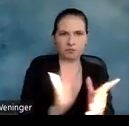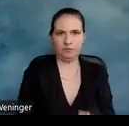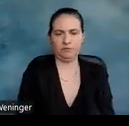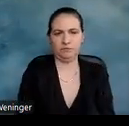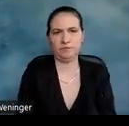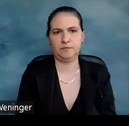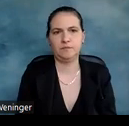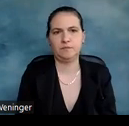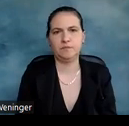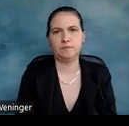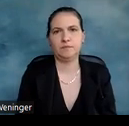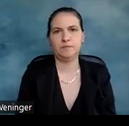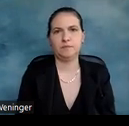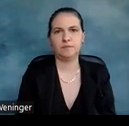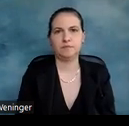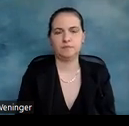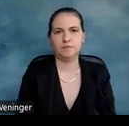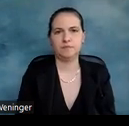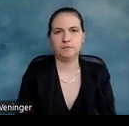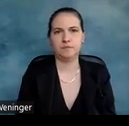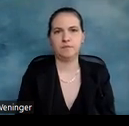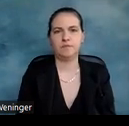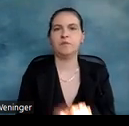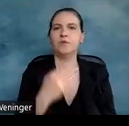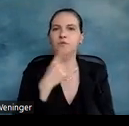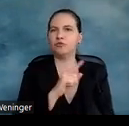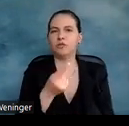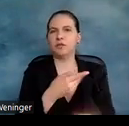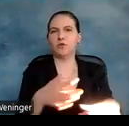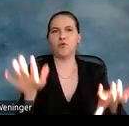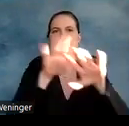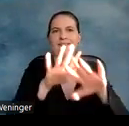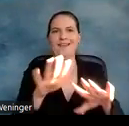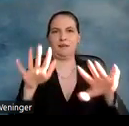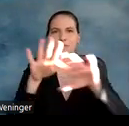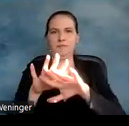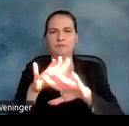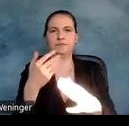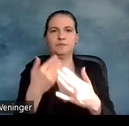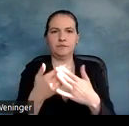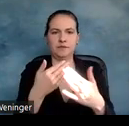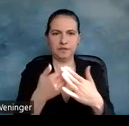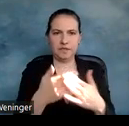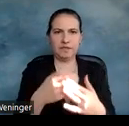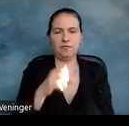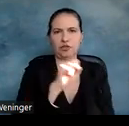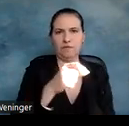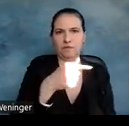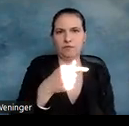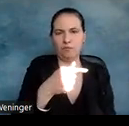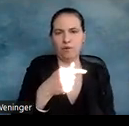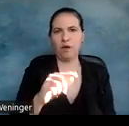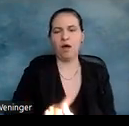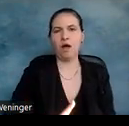Um das Problem der Überfüllung und Verdeckung zu verringern, hat Shaper Troop Hyperspacing entwickelt, um mehr